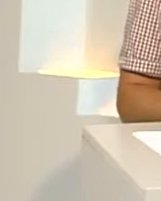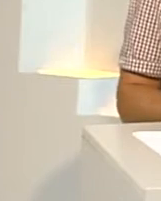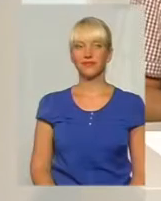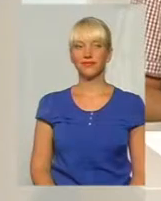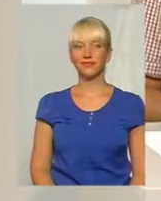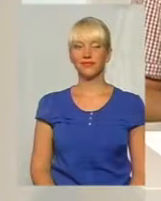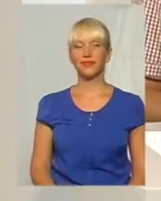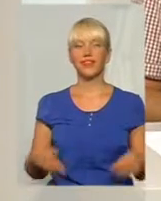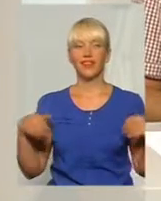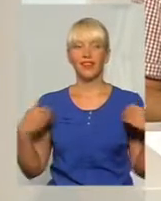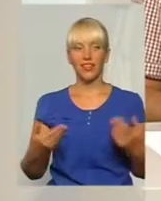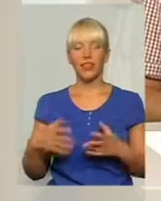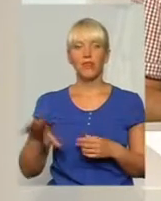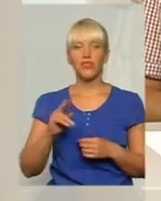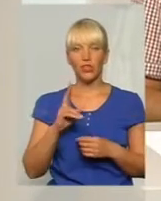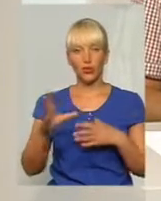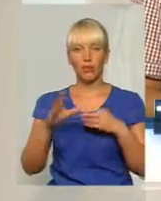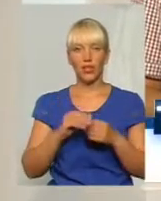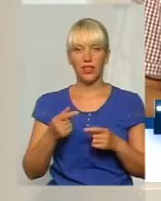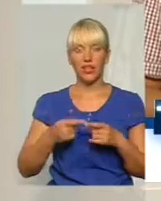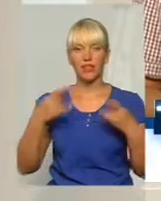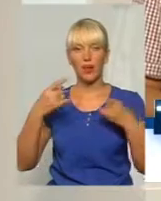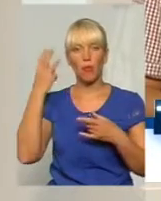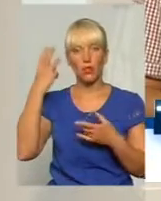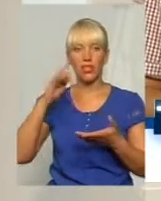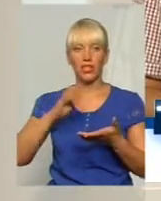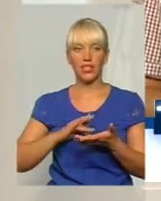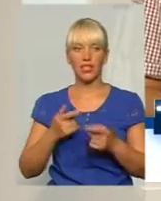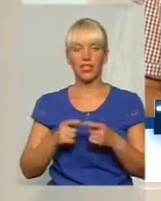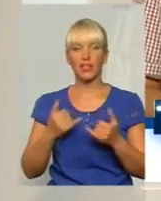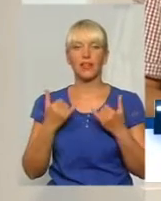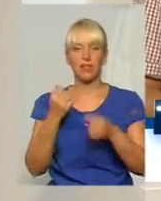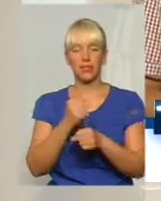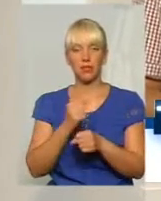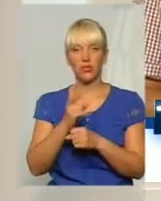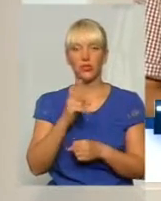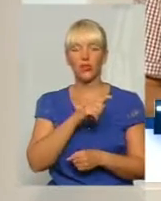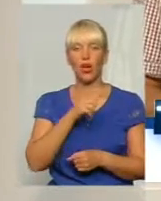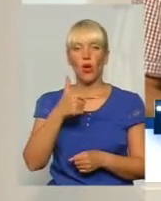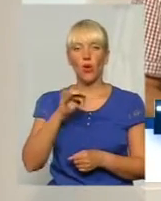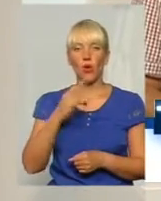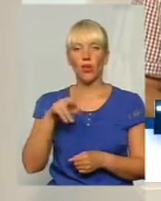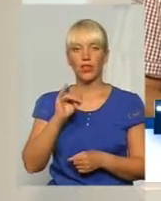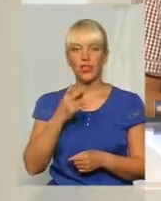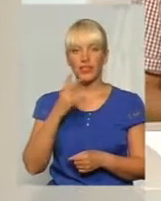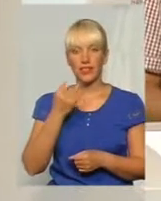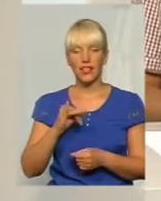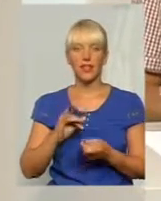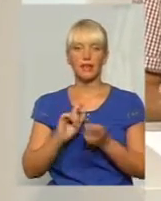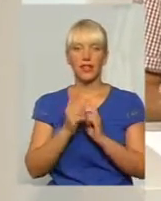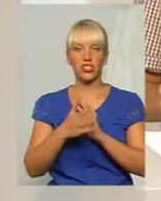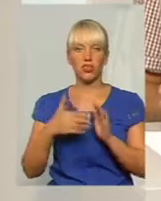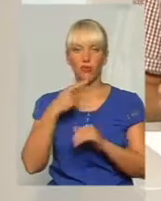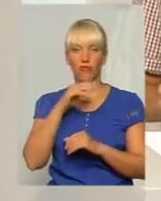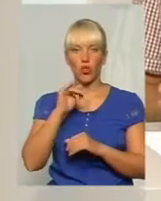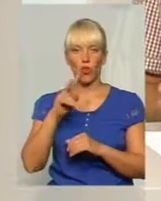Вітаю всіх, хто приєднався до телеканалу Поділля Центр. В ефірі тема. Для вас працює Володимир Гординський та Оксана Фіновська мовою жестів. Отже,